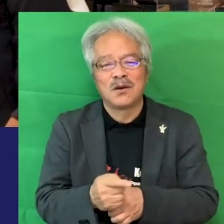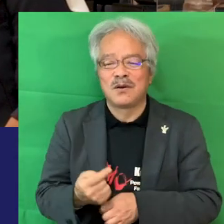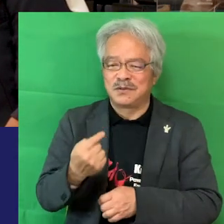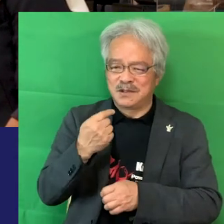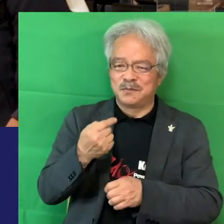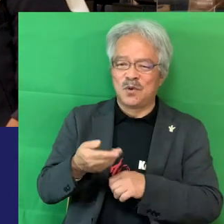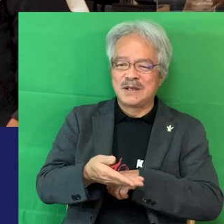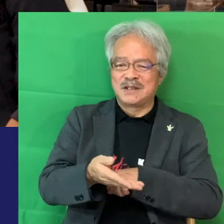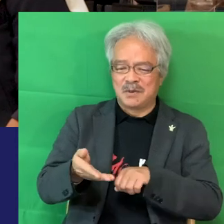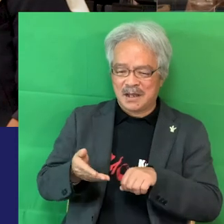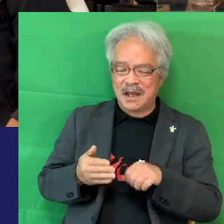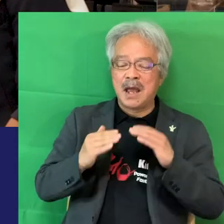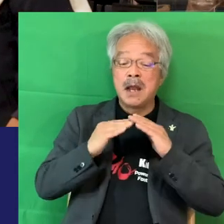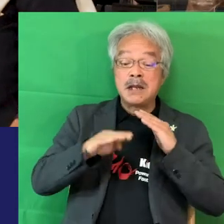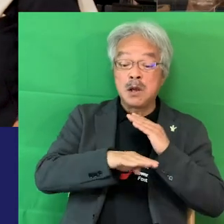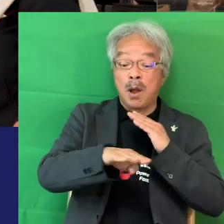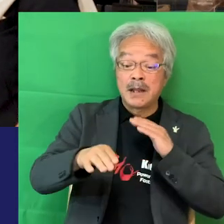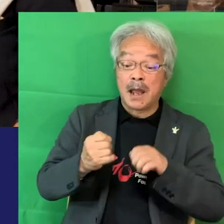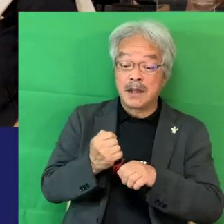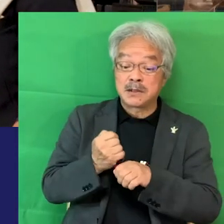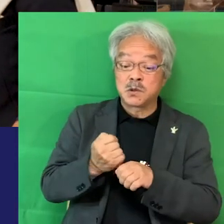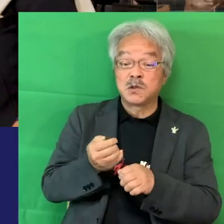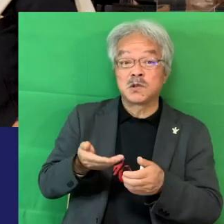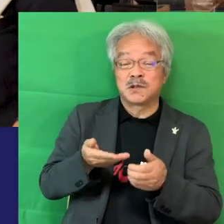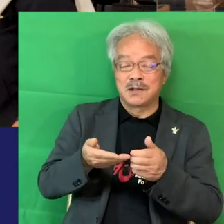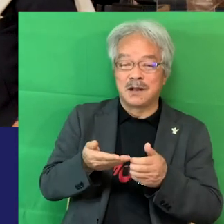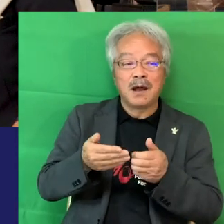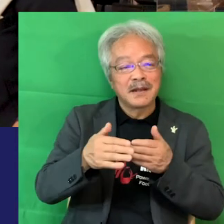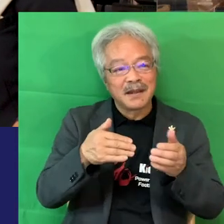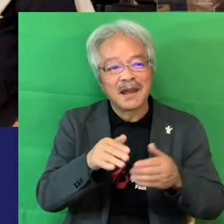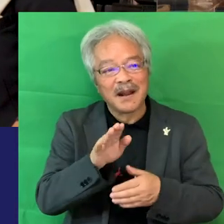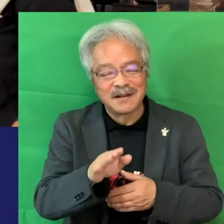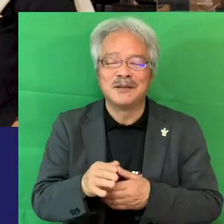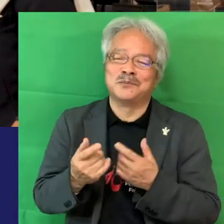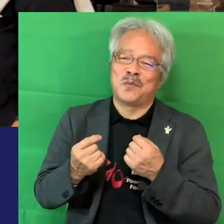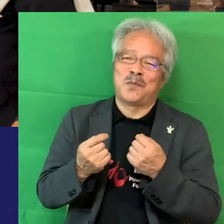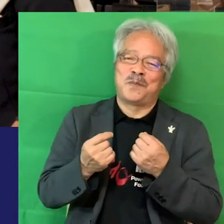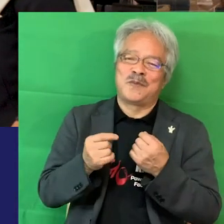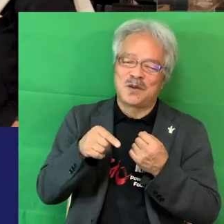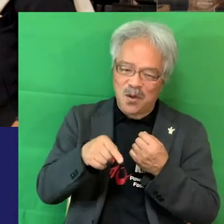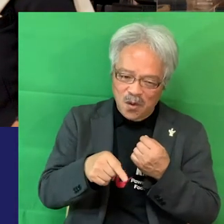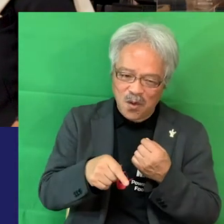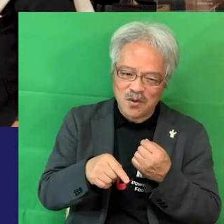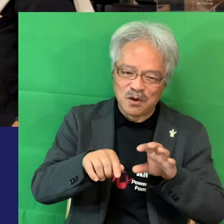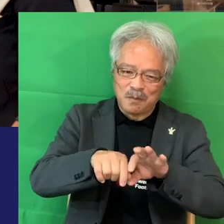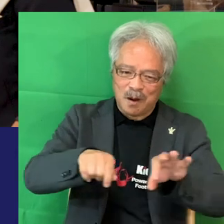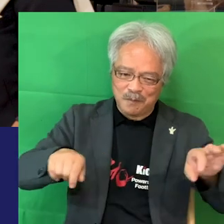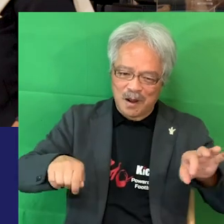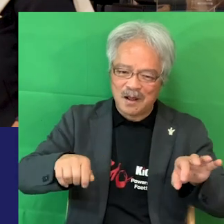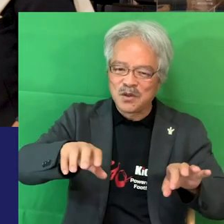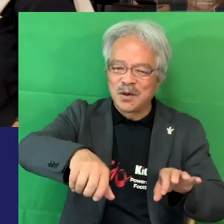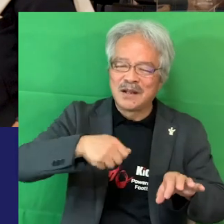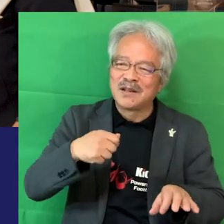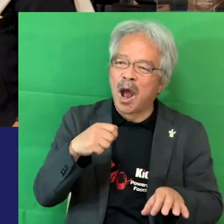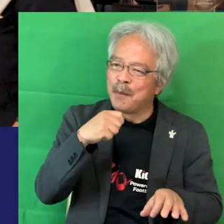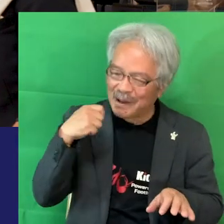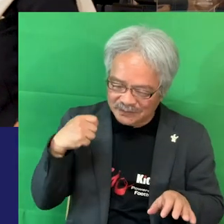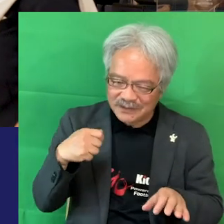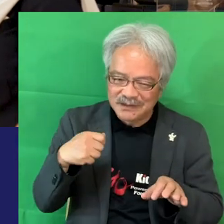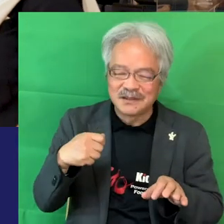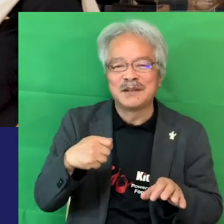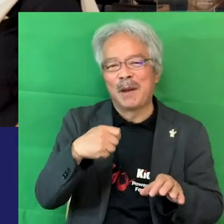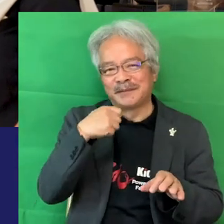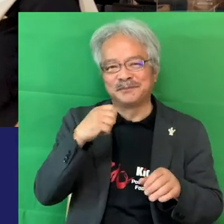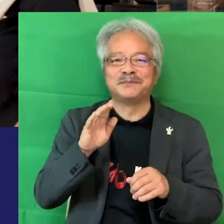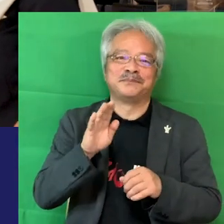庭で作ってたんでそうか経験はあるんだそうそう取りたてをパクってきゅうりばゴリゴリみたいないいね